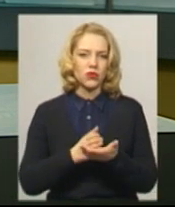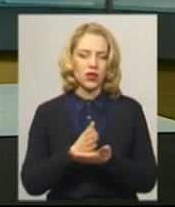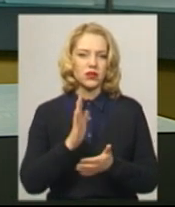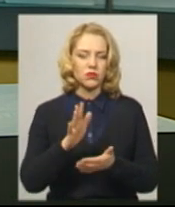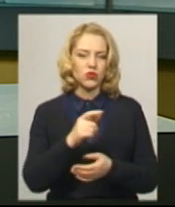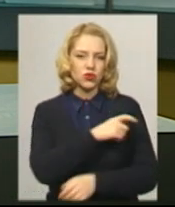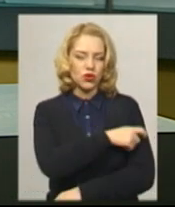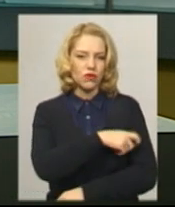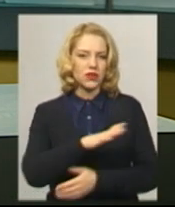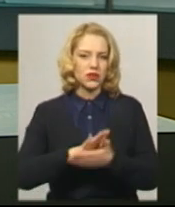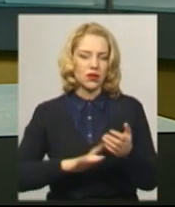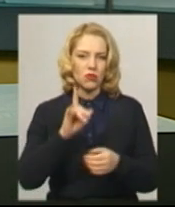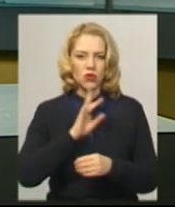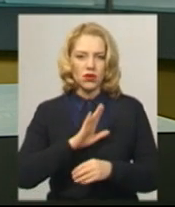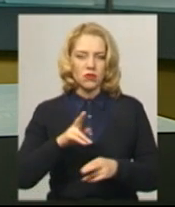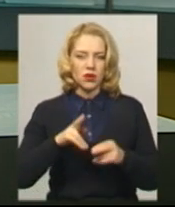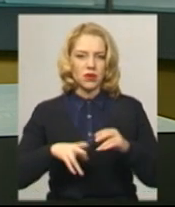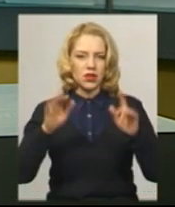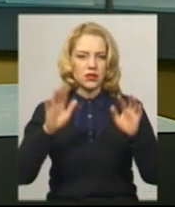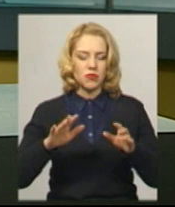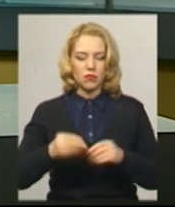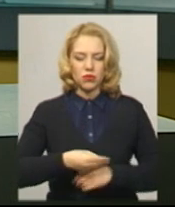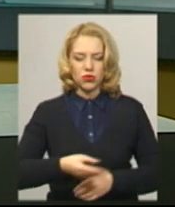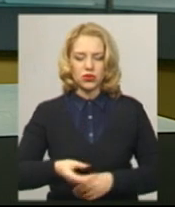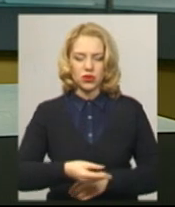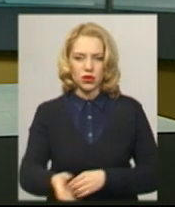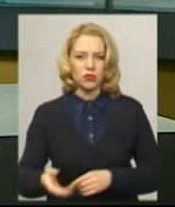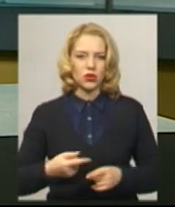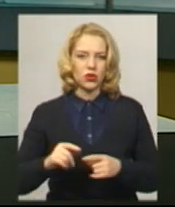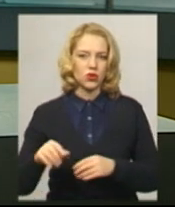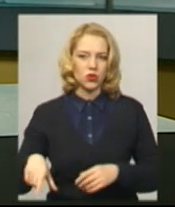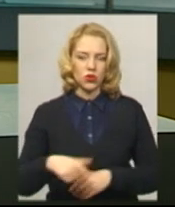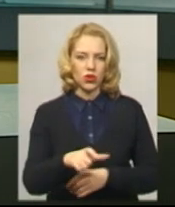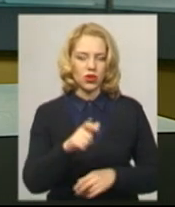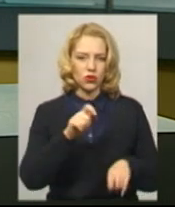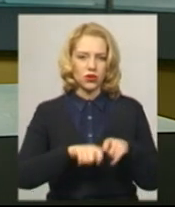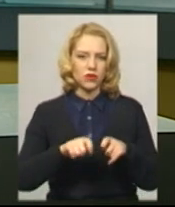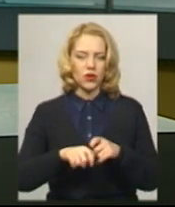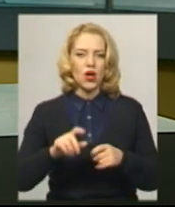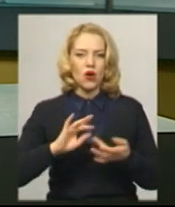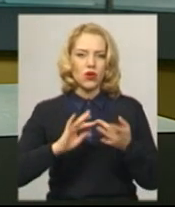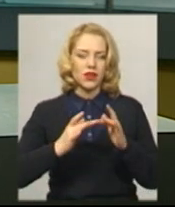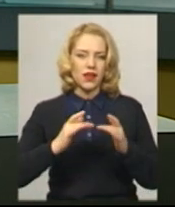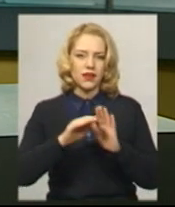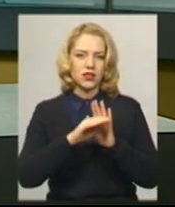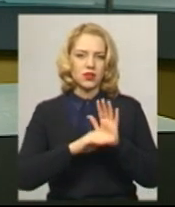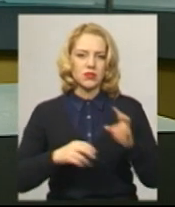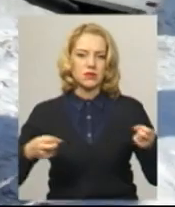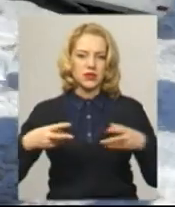надалі, поки не припиняться опади. Посипку доріг контролюють в онлайн-режимі, у спеціальній програмі, додає чиновник.